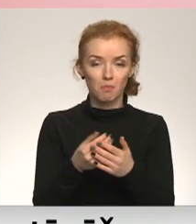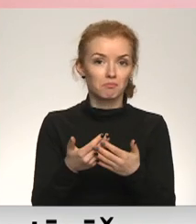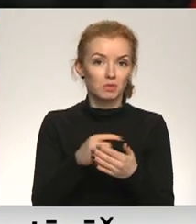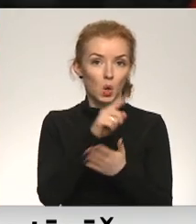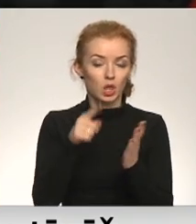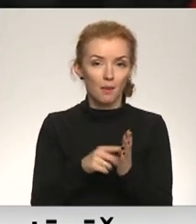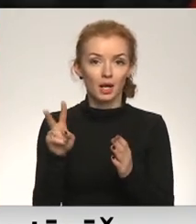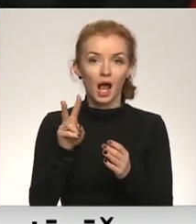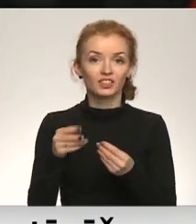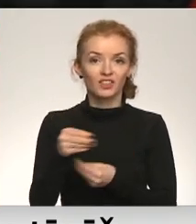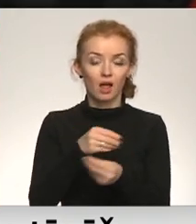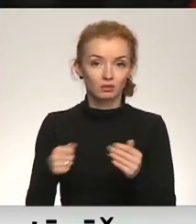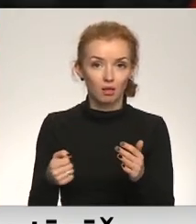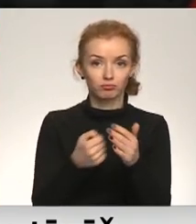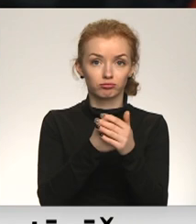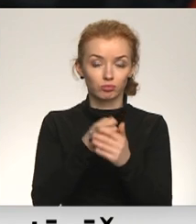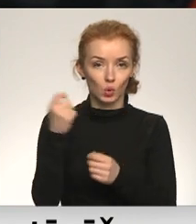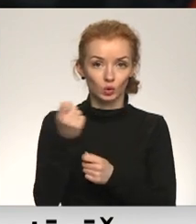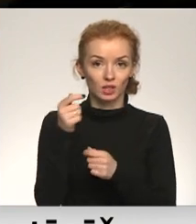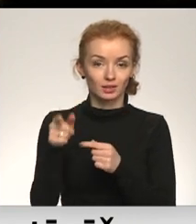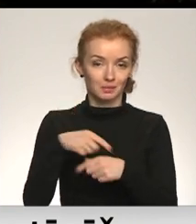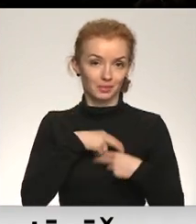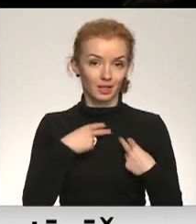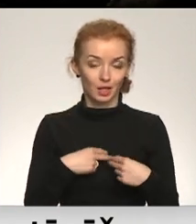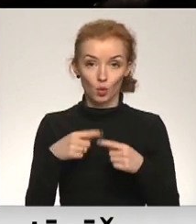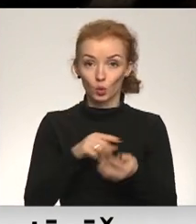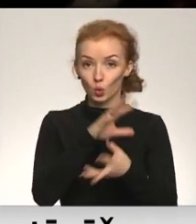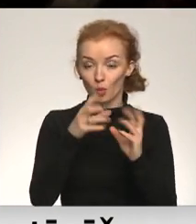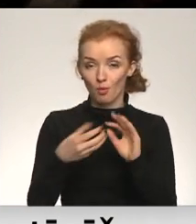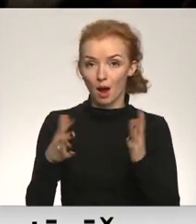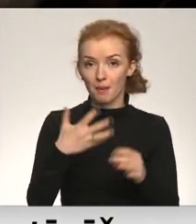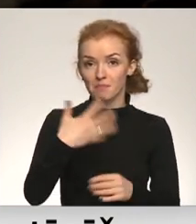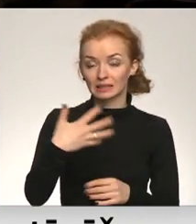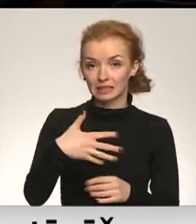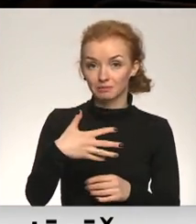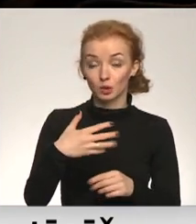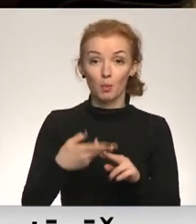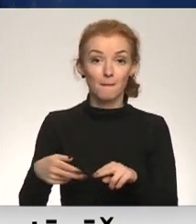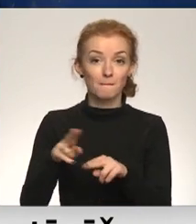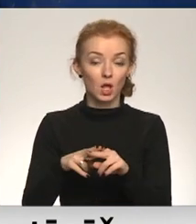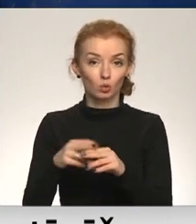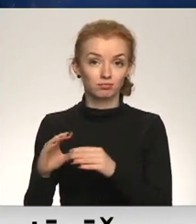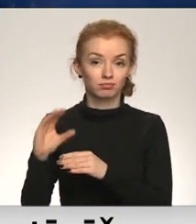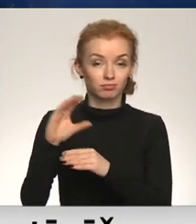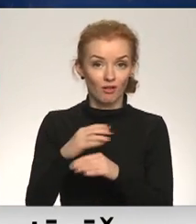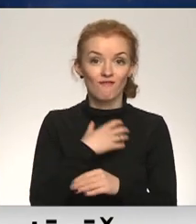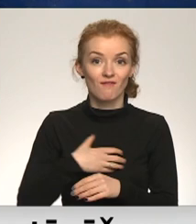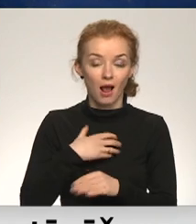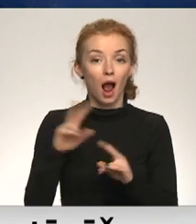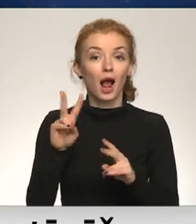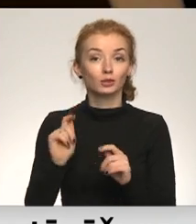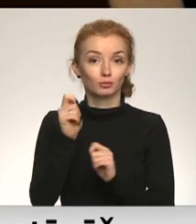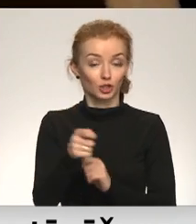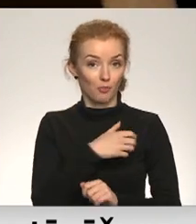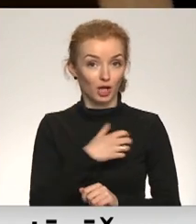kurš varētu finansiāli atbalstīt brīvprātīgo ugunsēsēja biedrības, kas Latvijā kopam esot apten 50. Papildus finansējums ir nepieciešams, taču vai to piešķirst